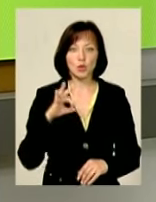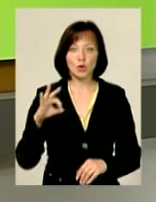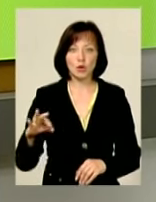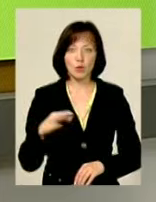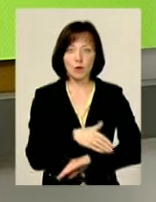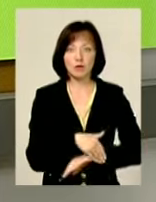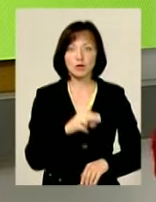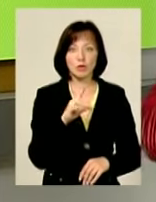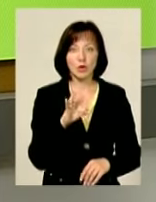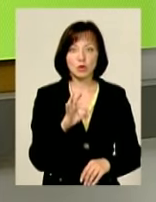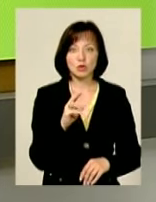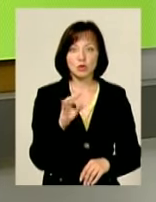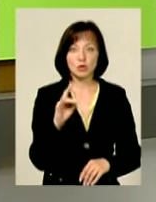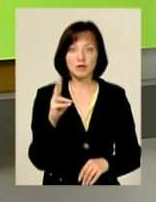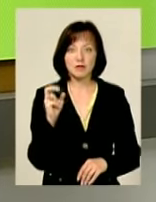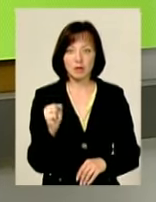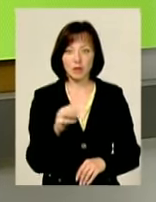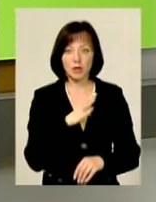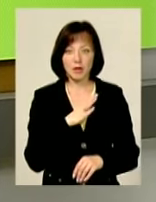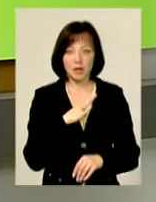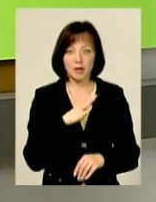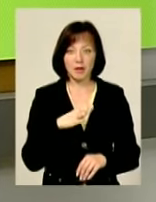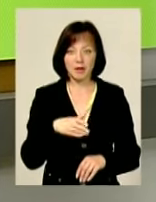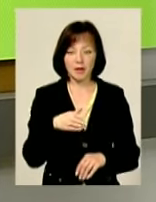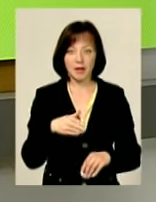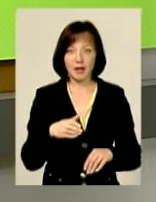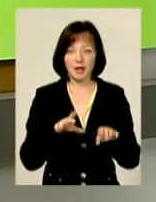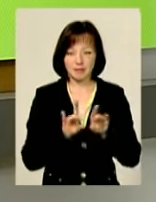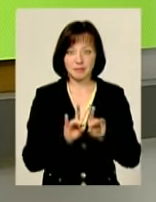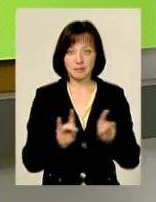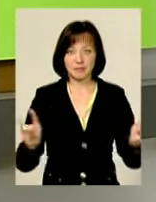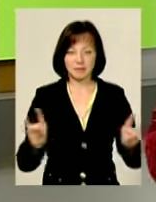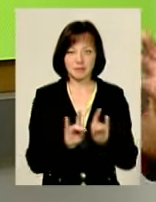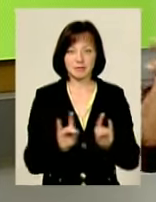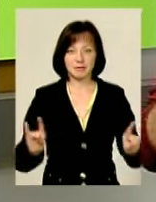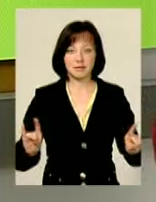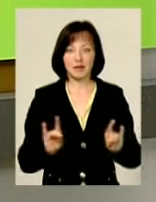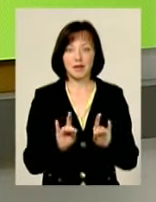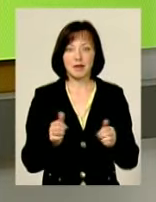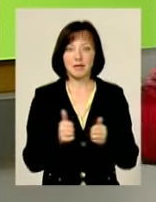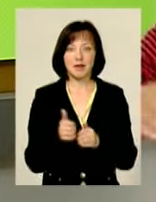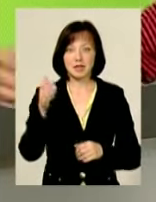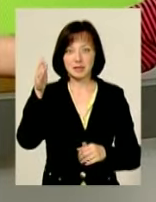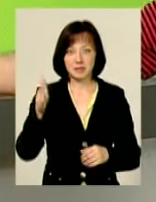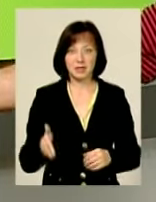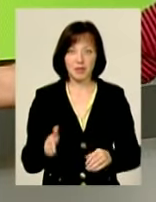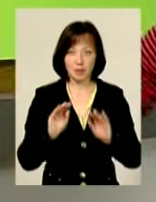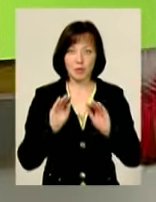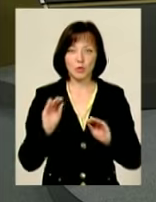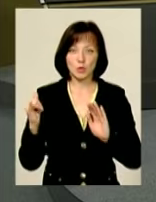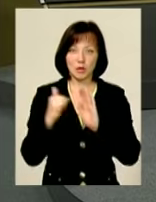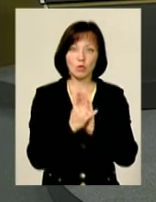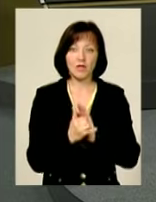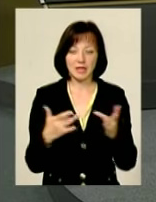Проскурівській, впоперек Проскурівській були поставлені крісла. Біля стіни змонтована сцена.